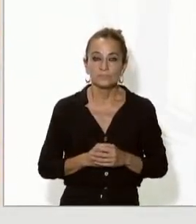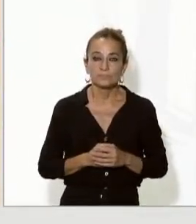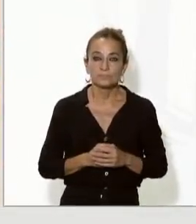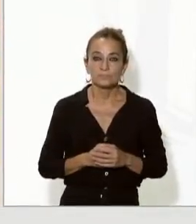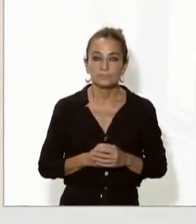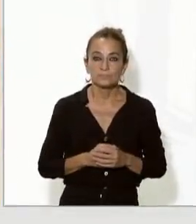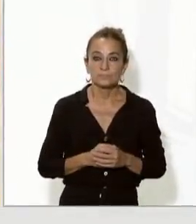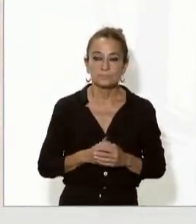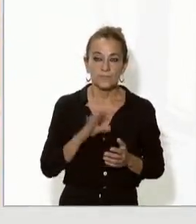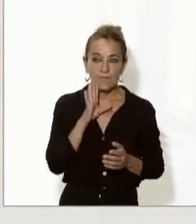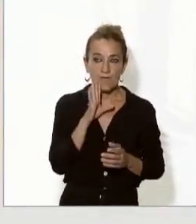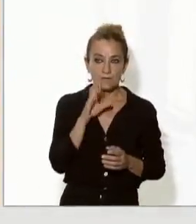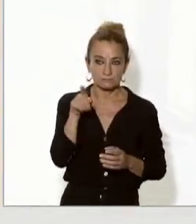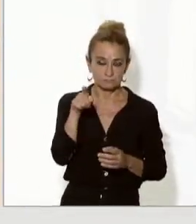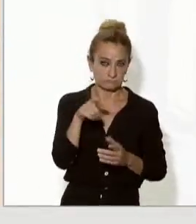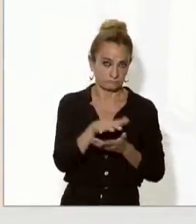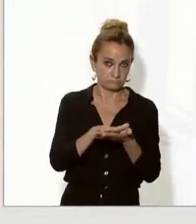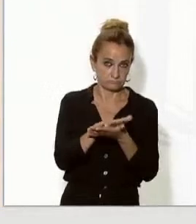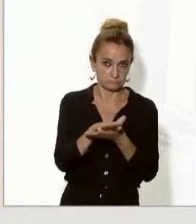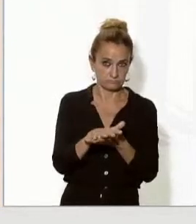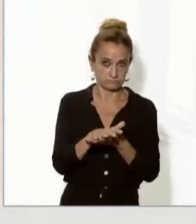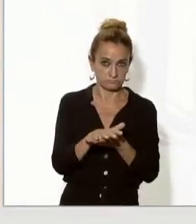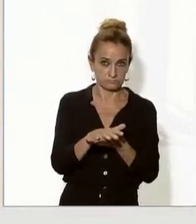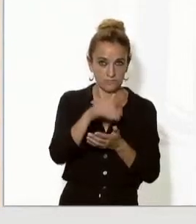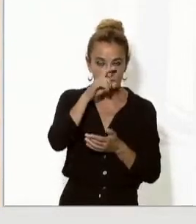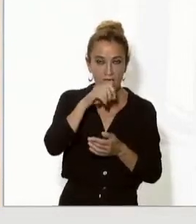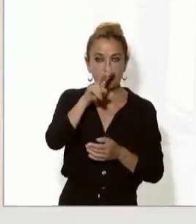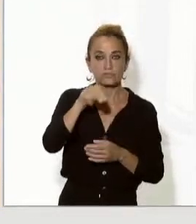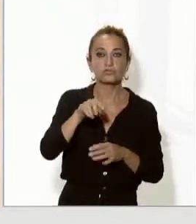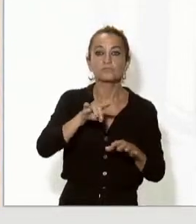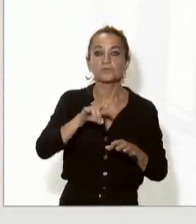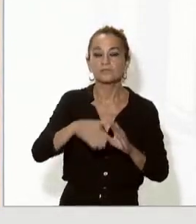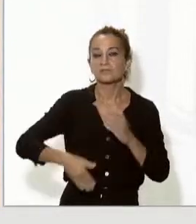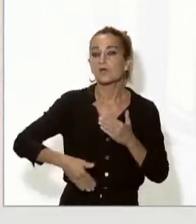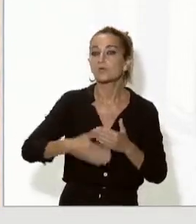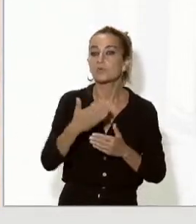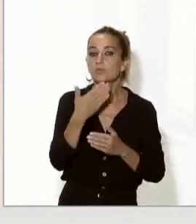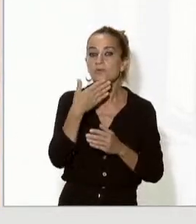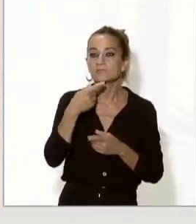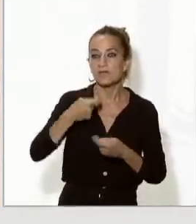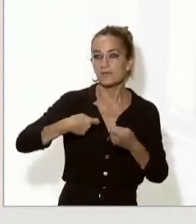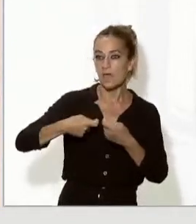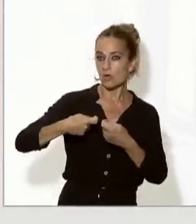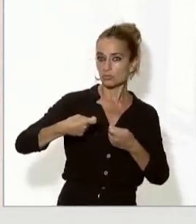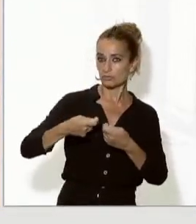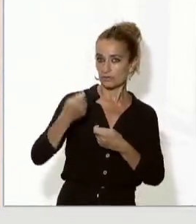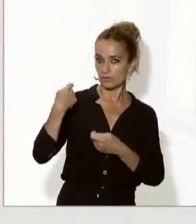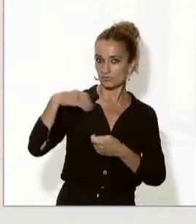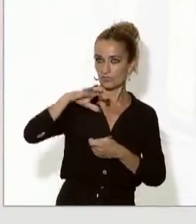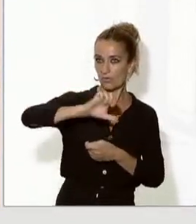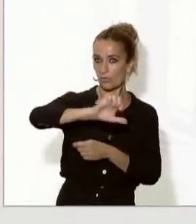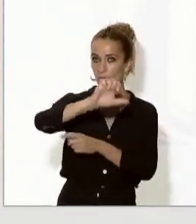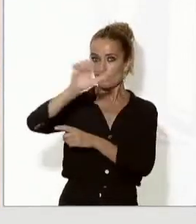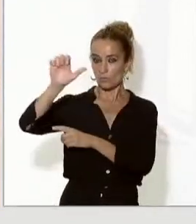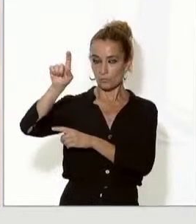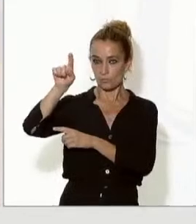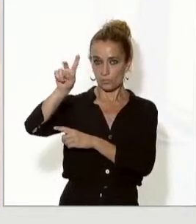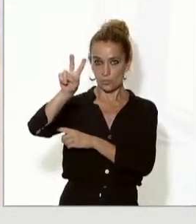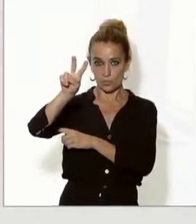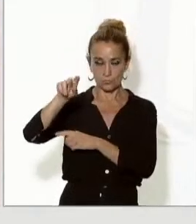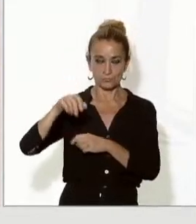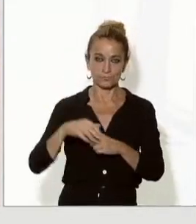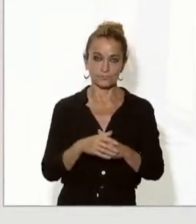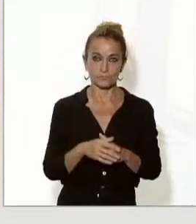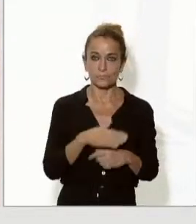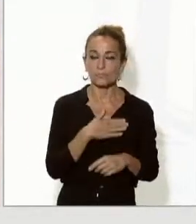com vostè ha dit estem negociant des de l'any 2015 un acord d'associació amb Unió Europea l'objectiu d'aquest acord d'associació no és que Andorra